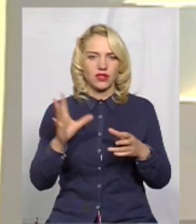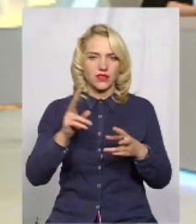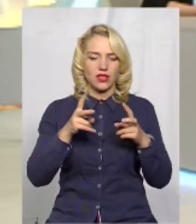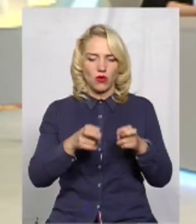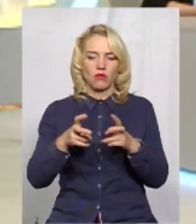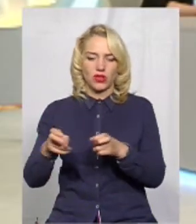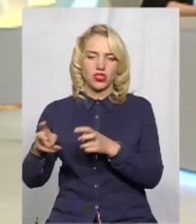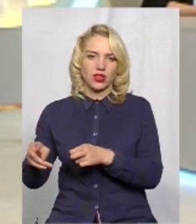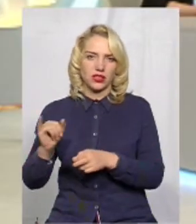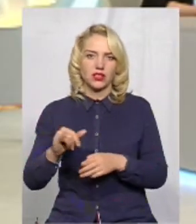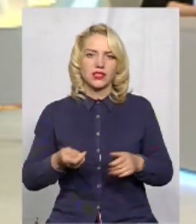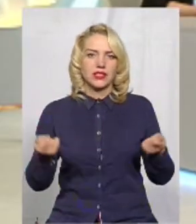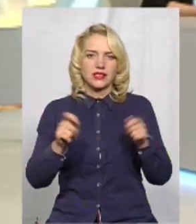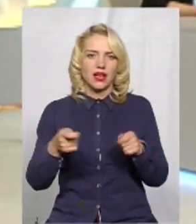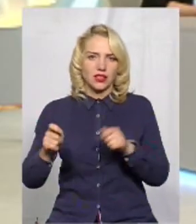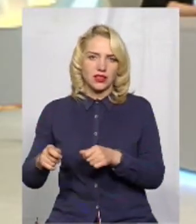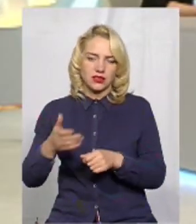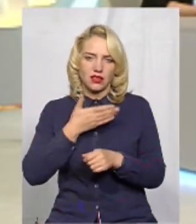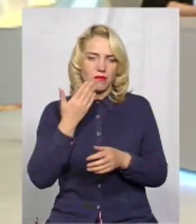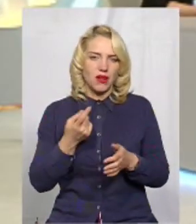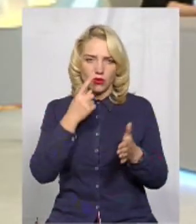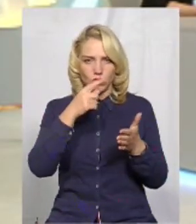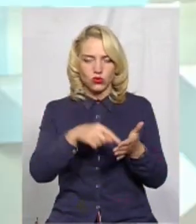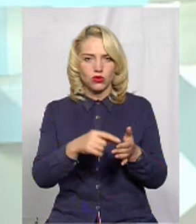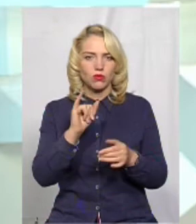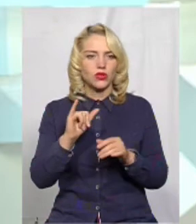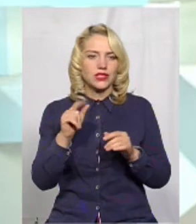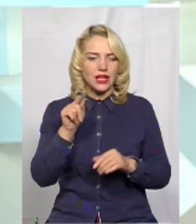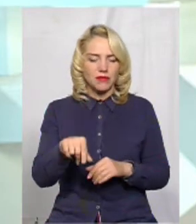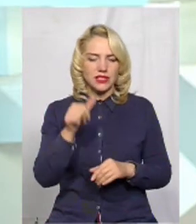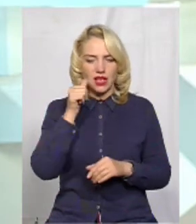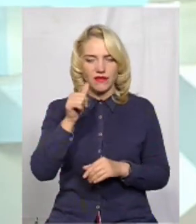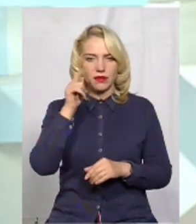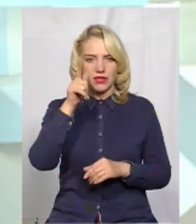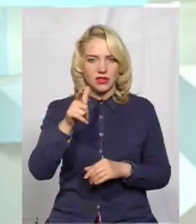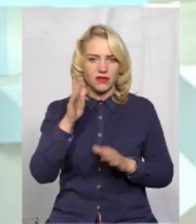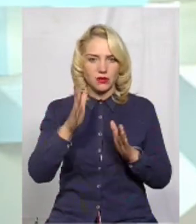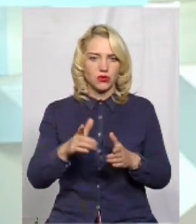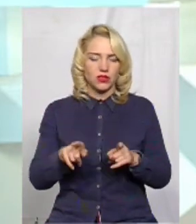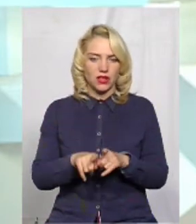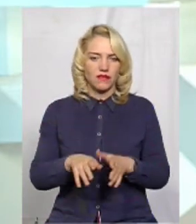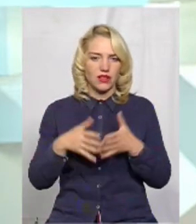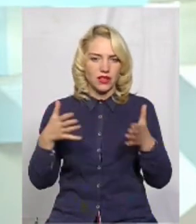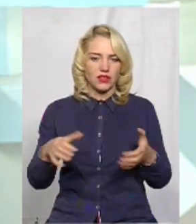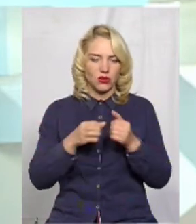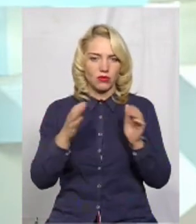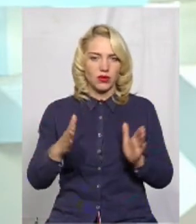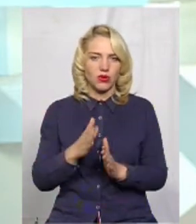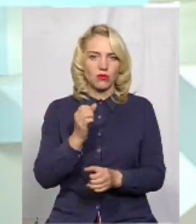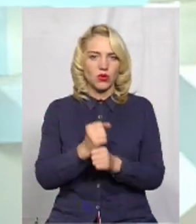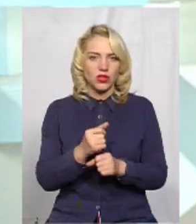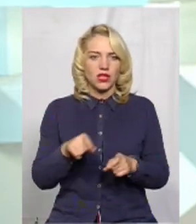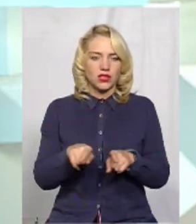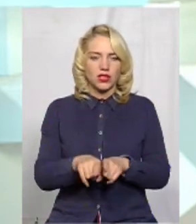опечатані, закриті, до них ще ніхто доступу не має. Саме завтра і післязавтра буде такий великий об'єм роботи,